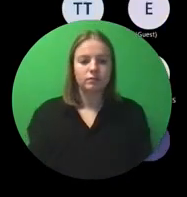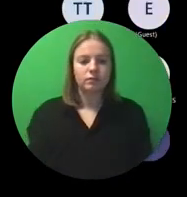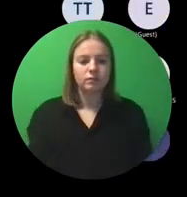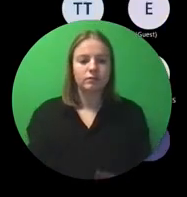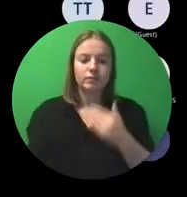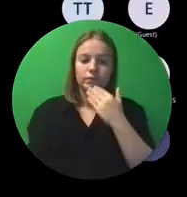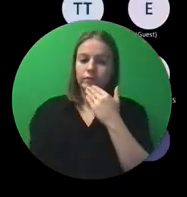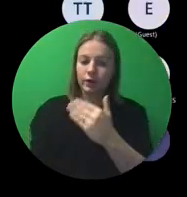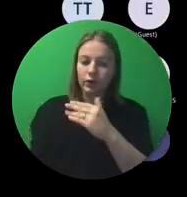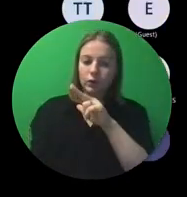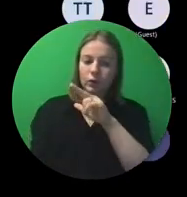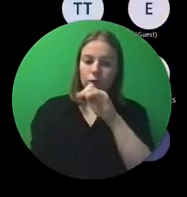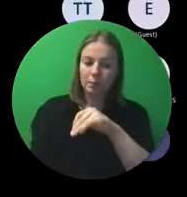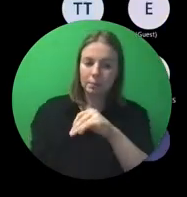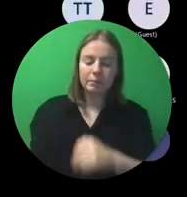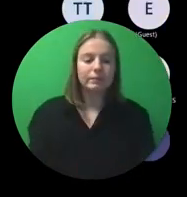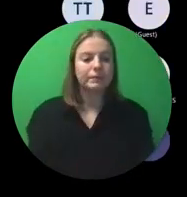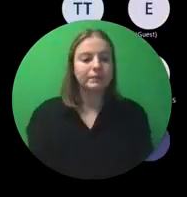Dank u, Bum.